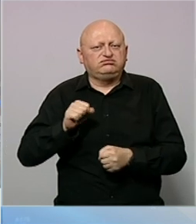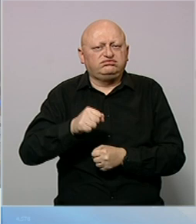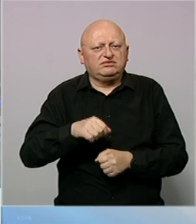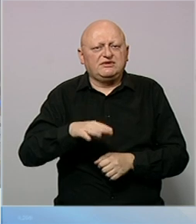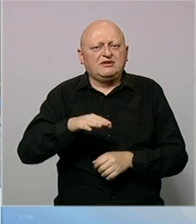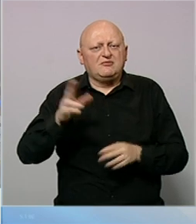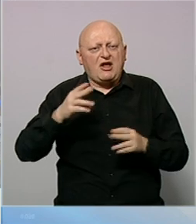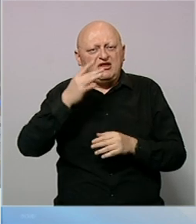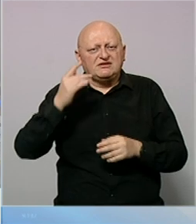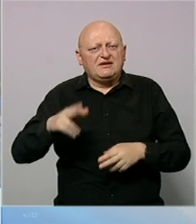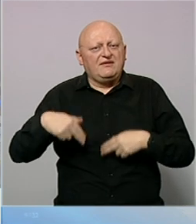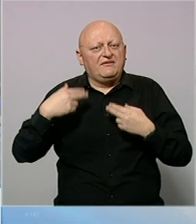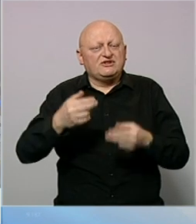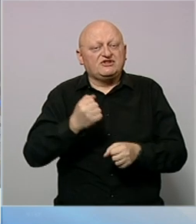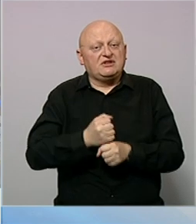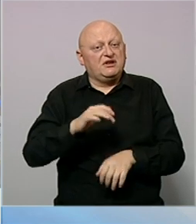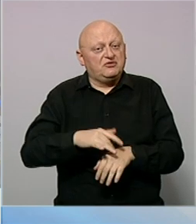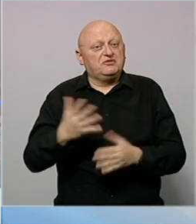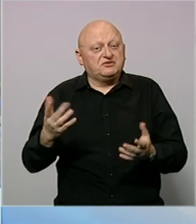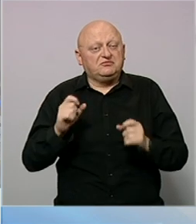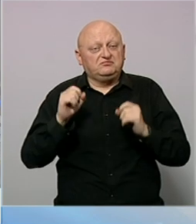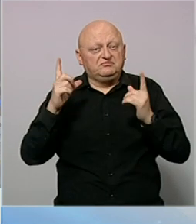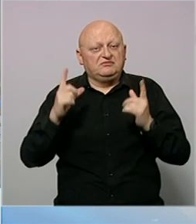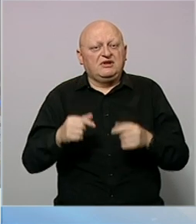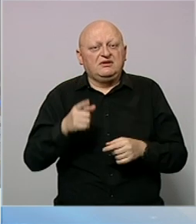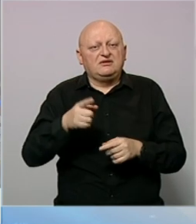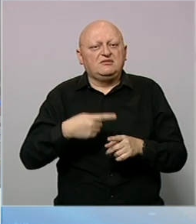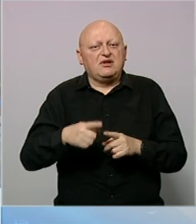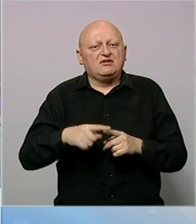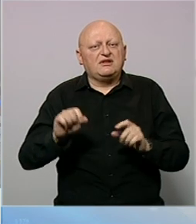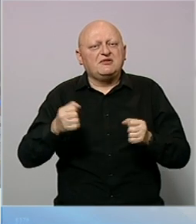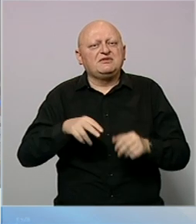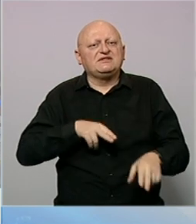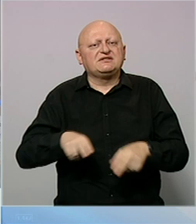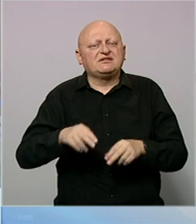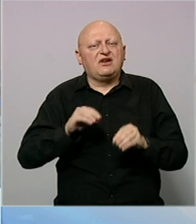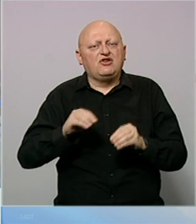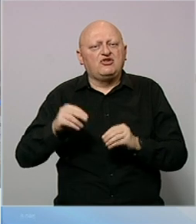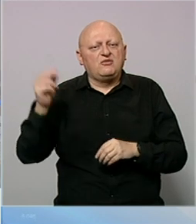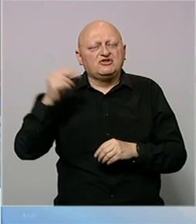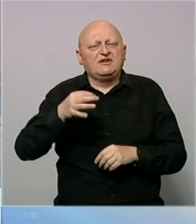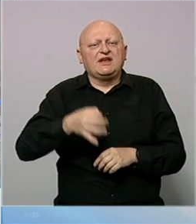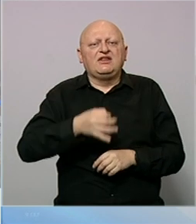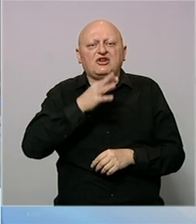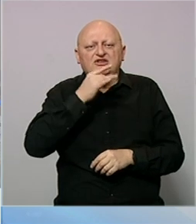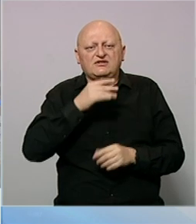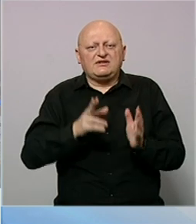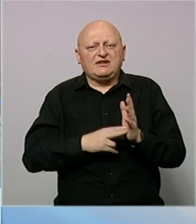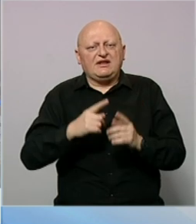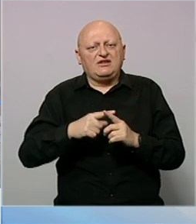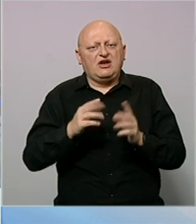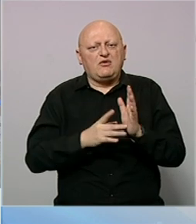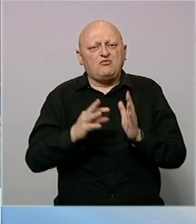bludnih radnje nad maloljetnicom vraćao se na radno mjesto. Tim povodom reagirala je ministrica za odgoj i obrazovanje kantona